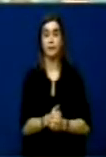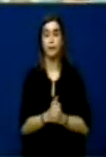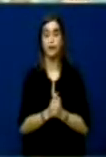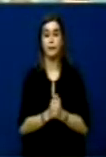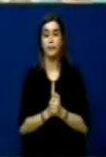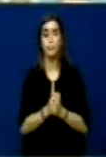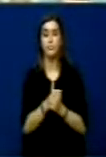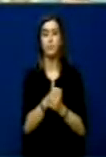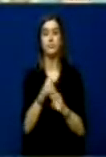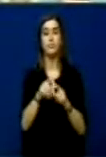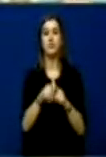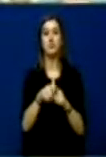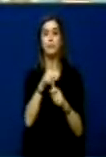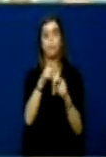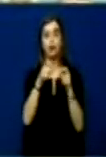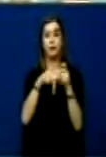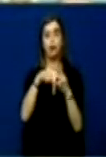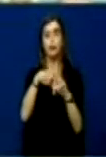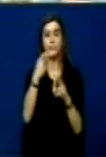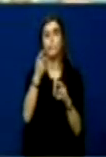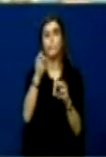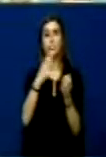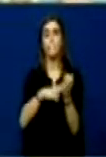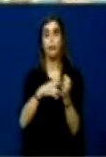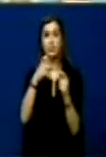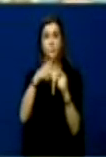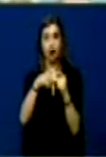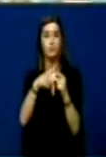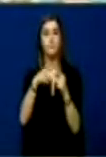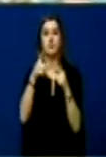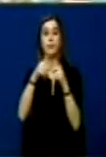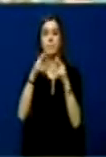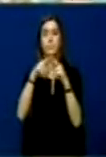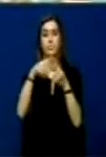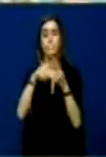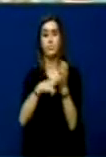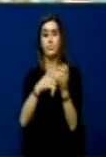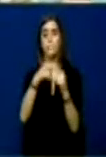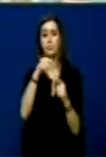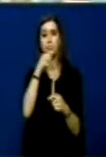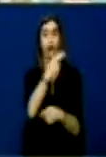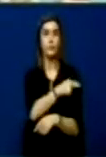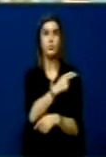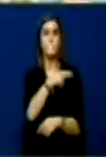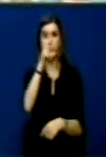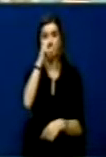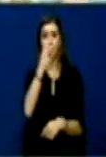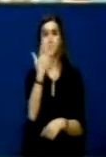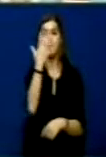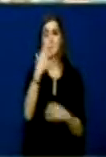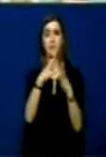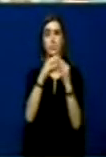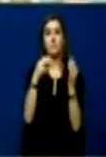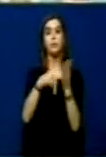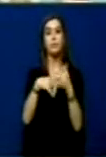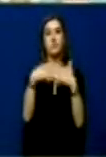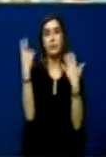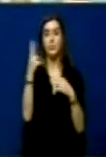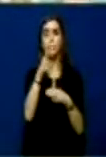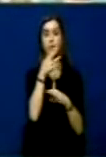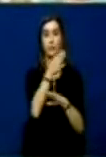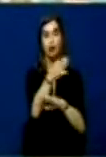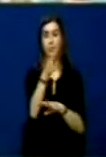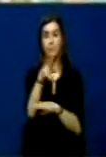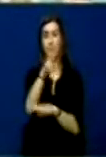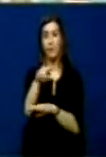Pengimi i shërëmet ahmetit për të vizituar stacionet e policis me 5 martë 2009. Kto të gjitha u